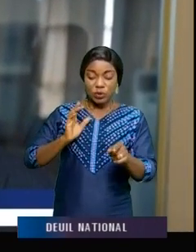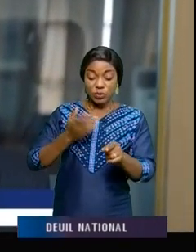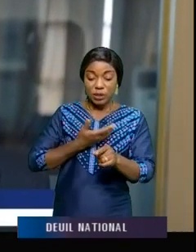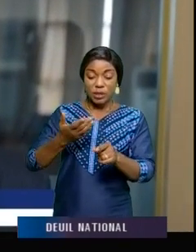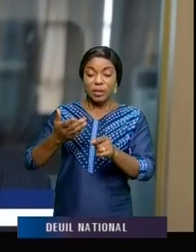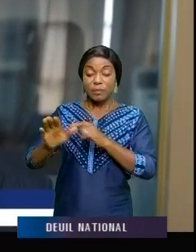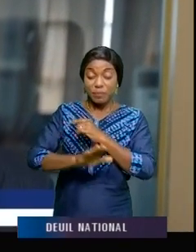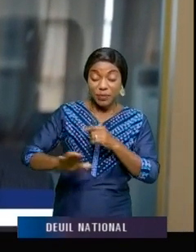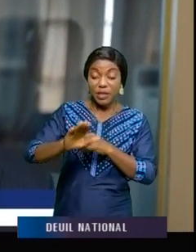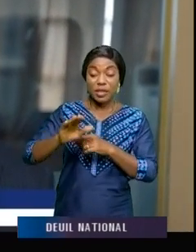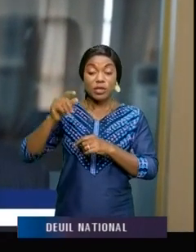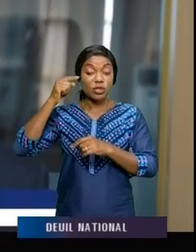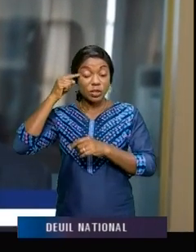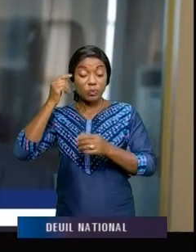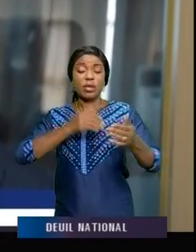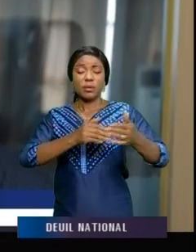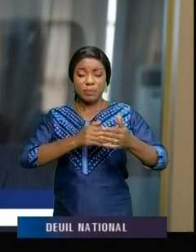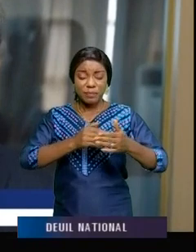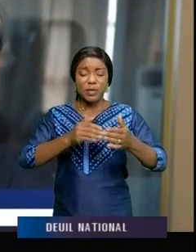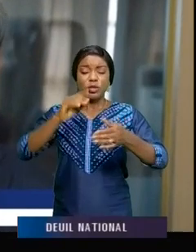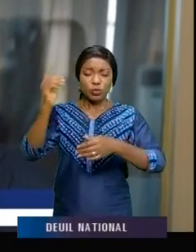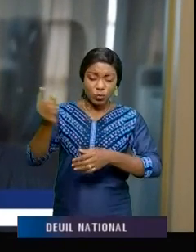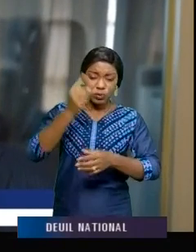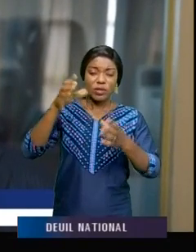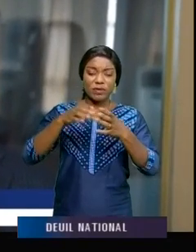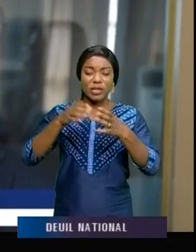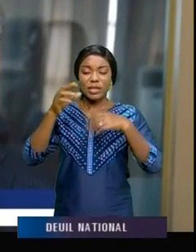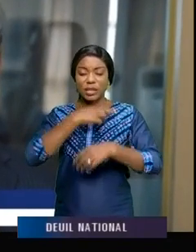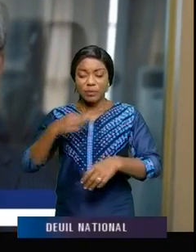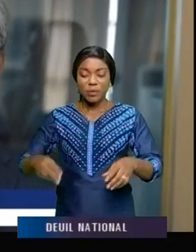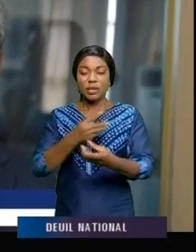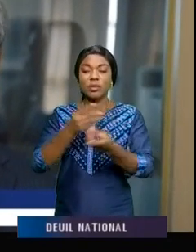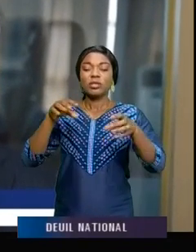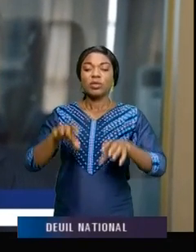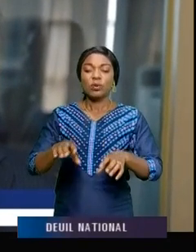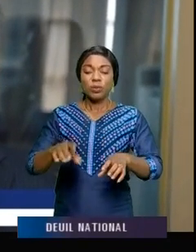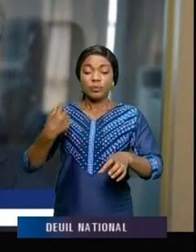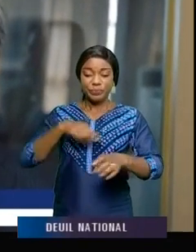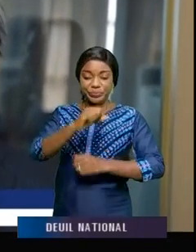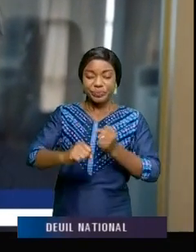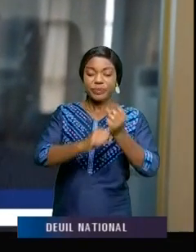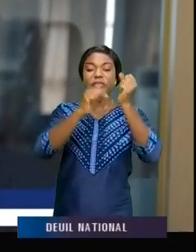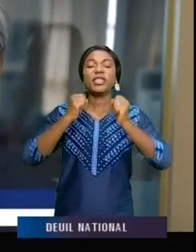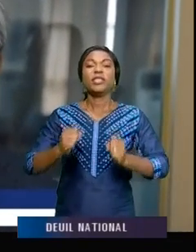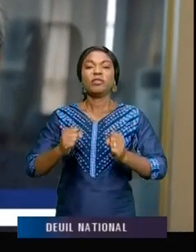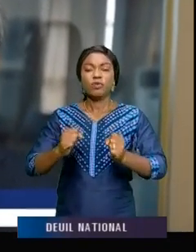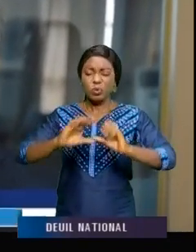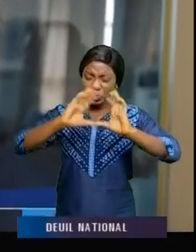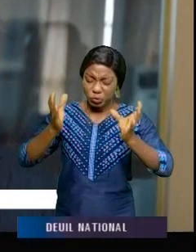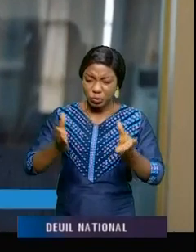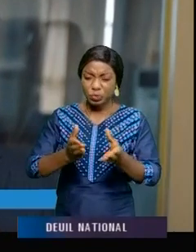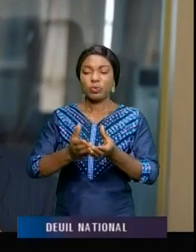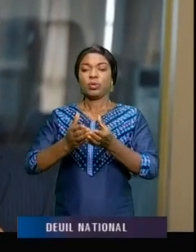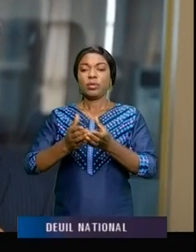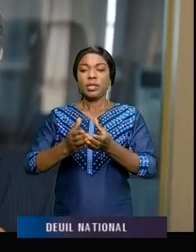restera aux côtés de la République démocratique du Congo et je tiendrai les erreurs qui ont été faites par le